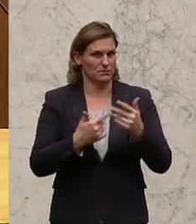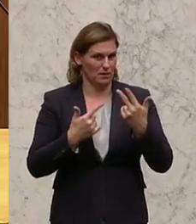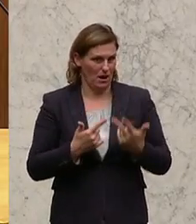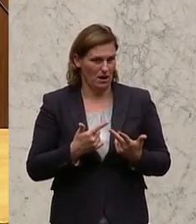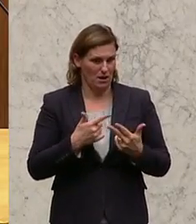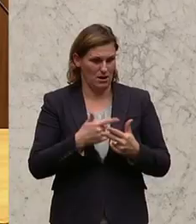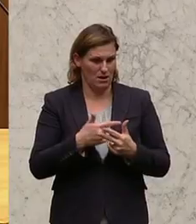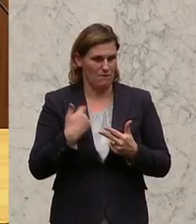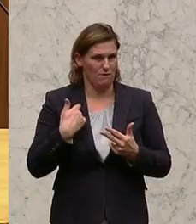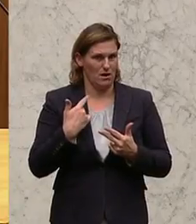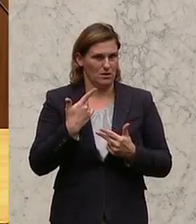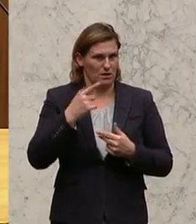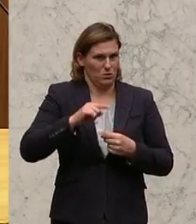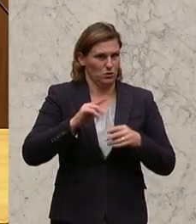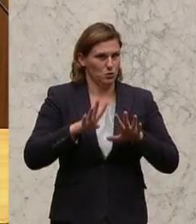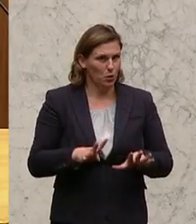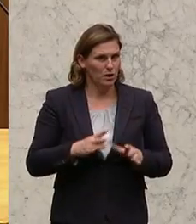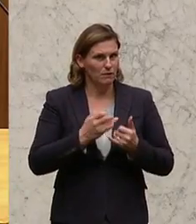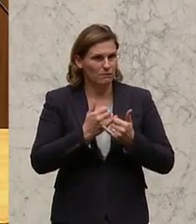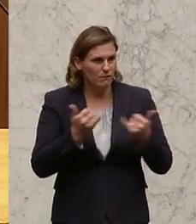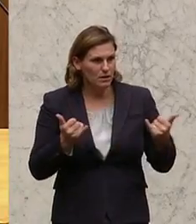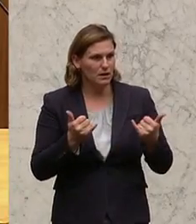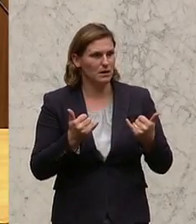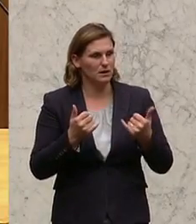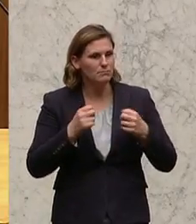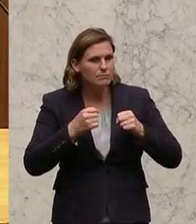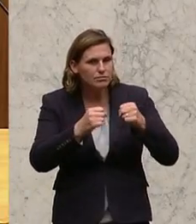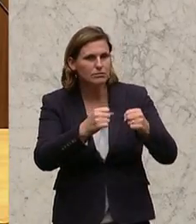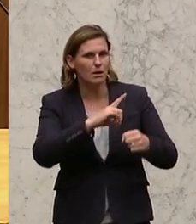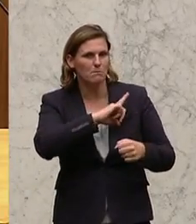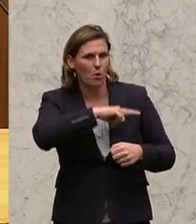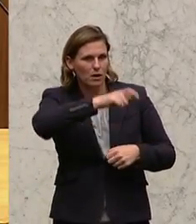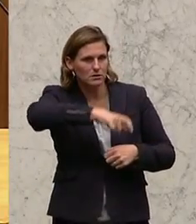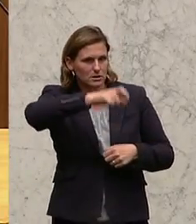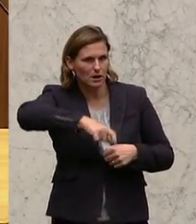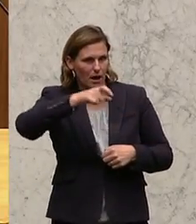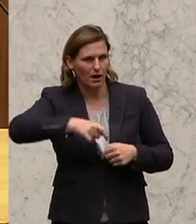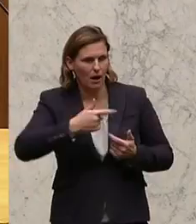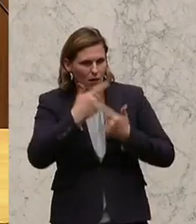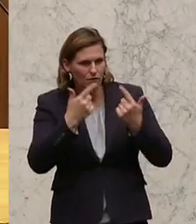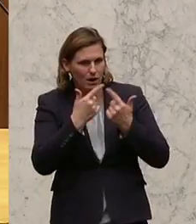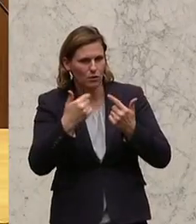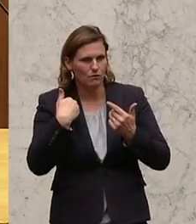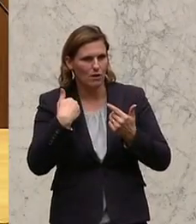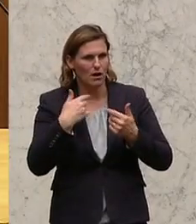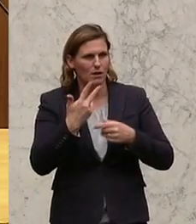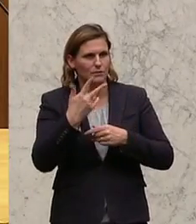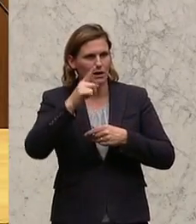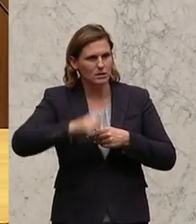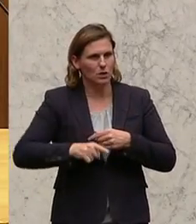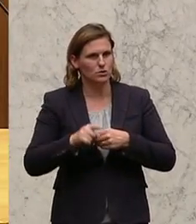läuft eine Aufnahmeoffensive bei der Polizei. Das hat das Ergebnis, dass bis 2017 3059